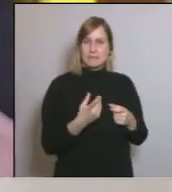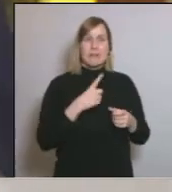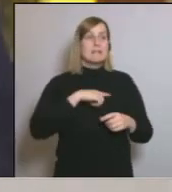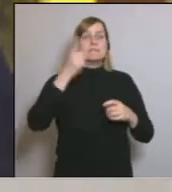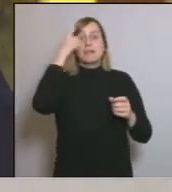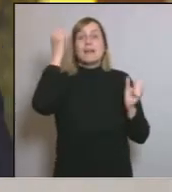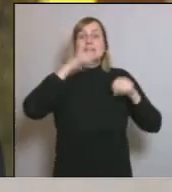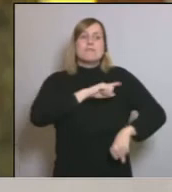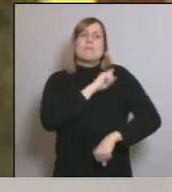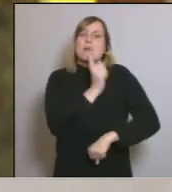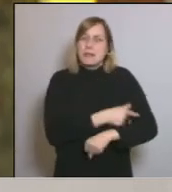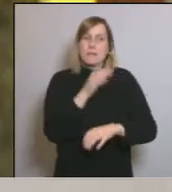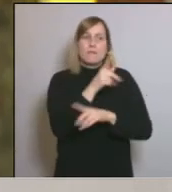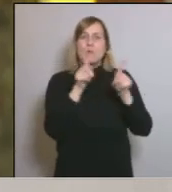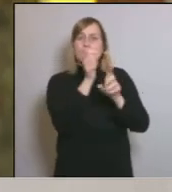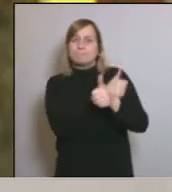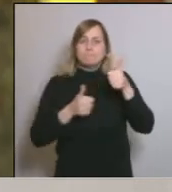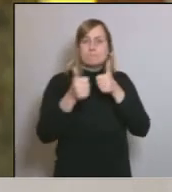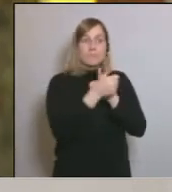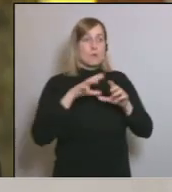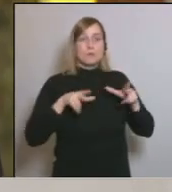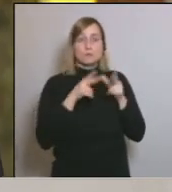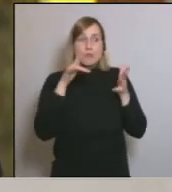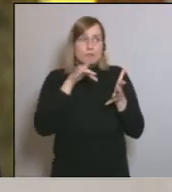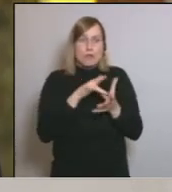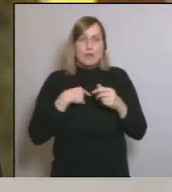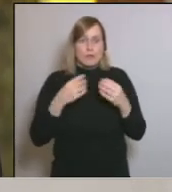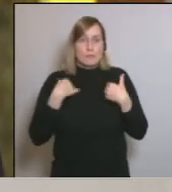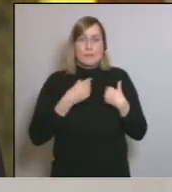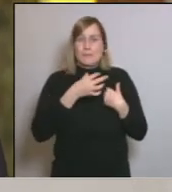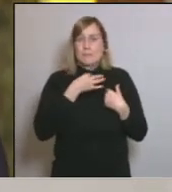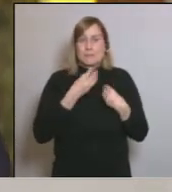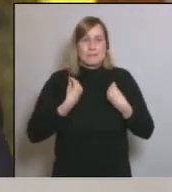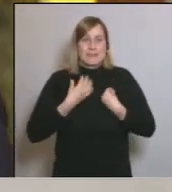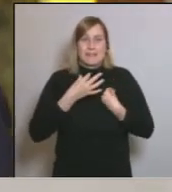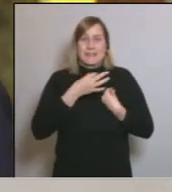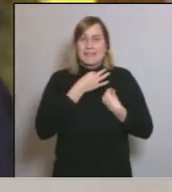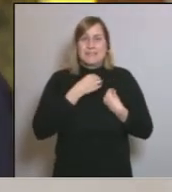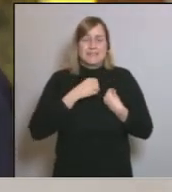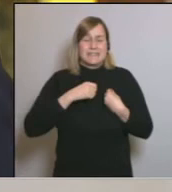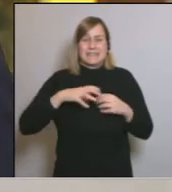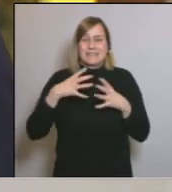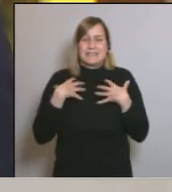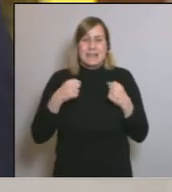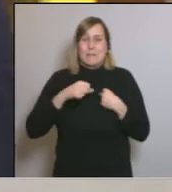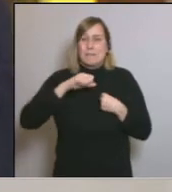però de posar-nos al capdavant d'una societat que viu una de les pitjors crisis sanitàries de les últimes dècades